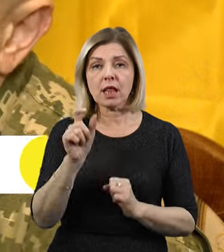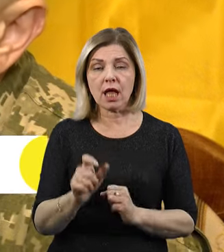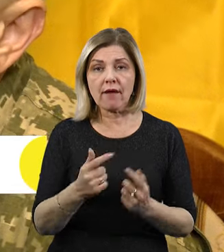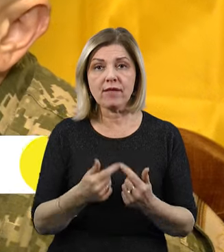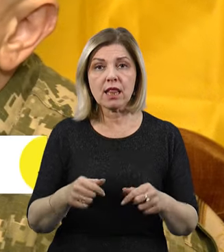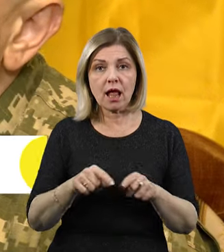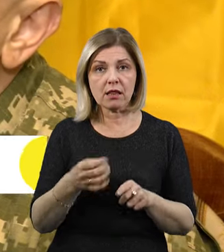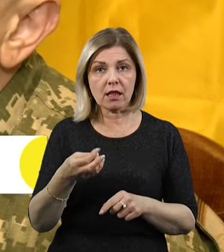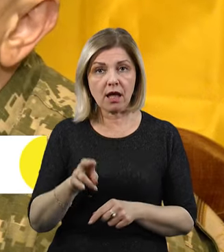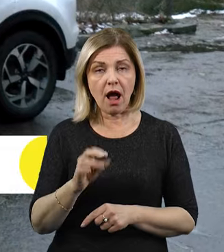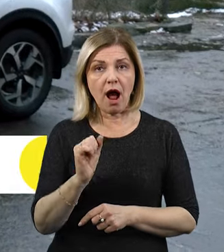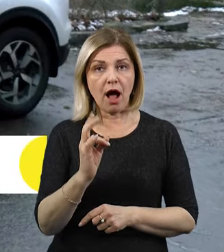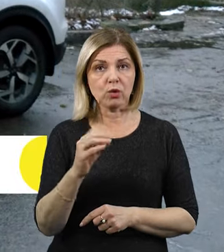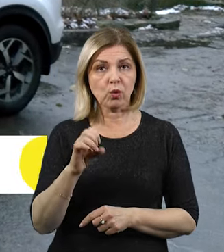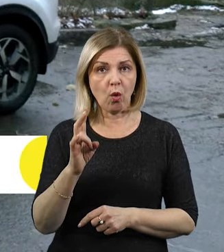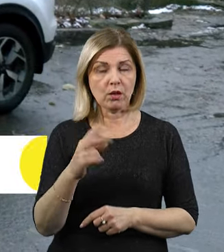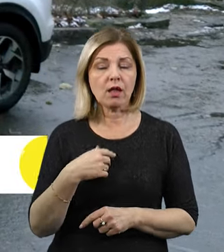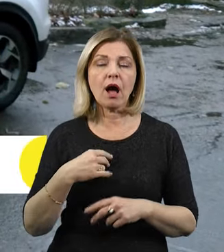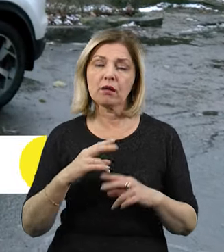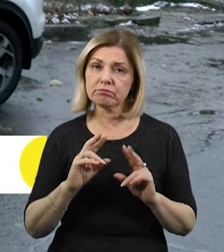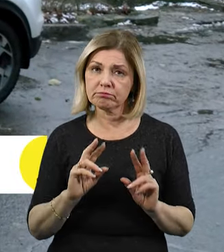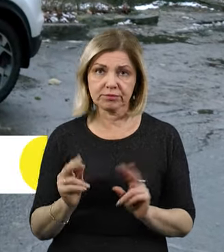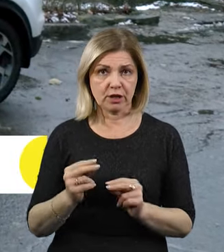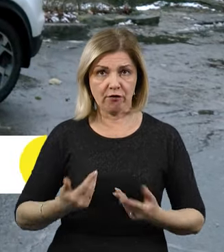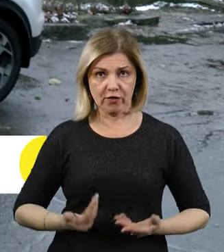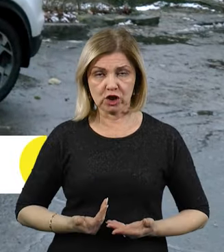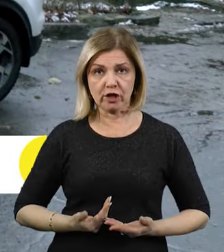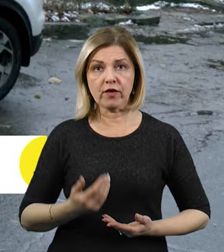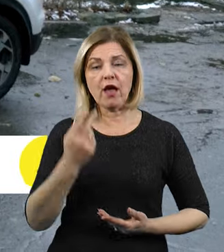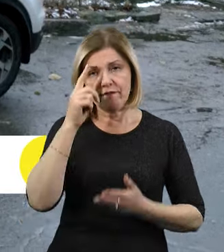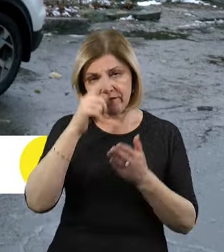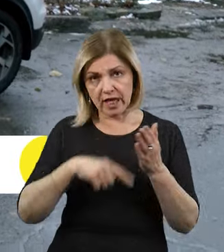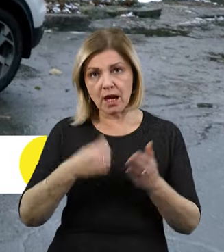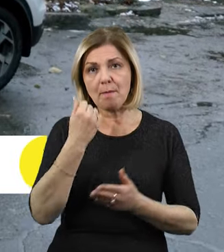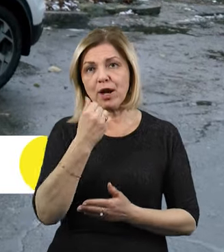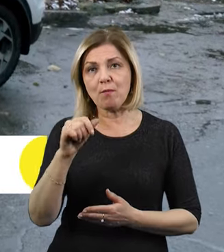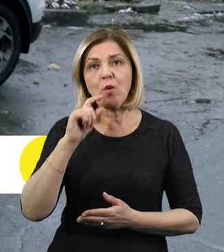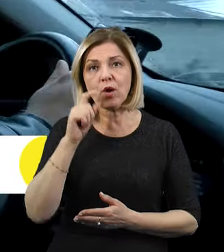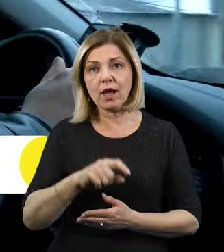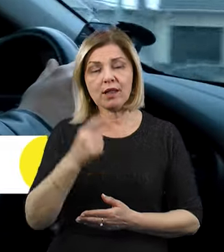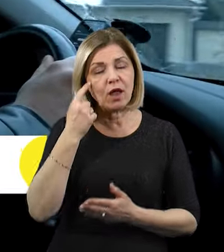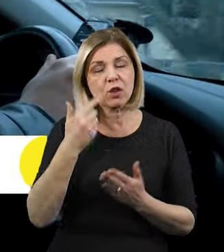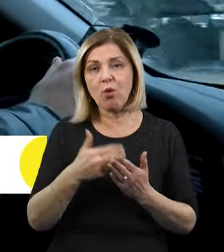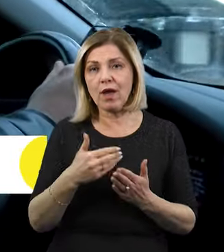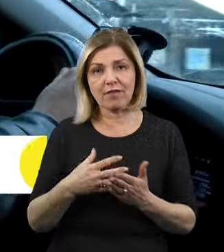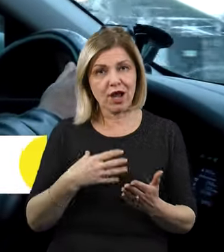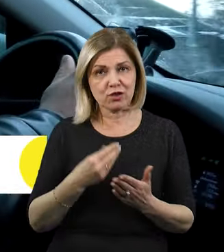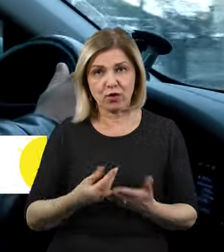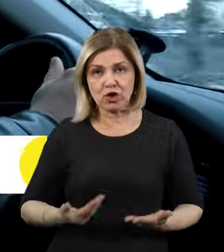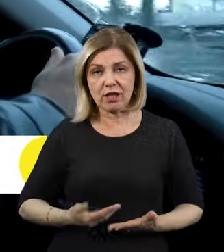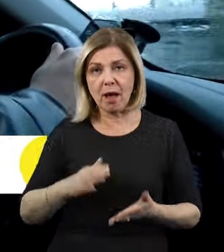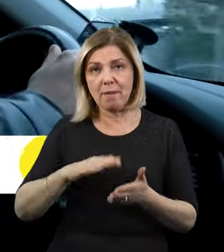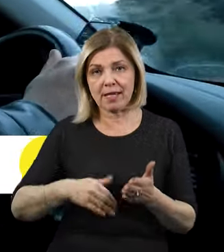А, ну, я, по суті, чудом вижив. Каже, вірить в перемогу України. І нині не уявляє свого життя без військової справи.